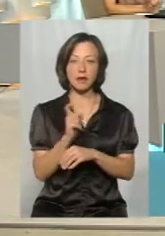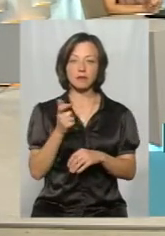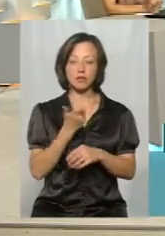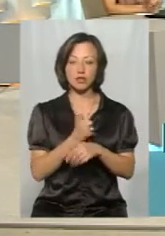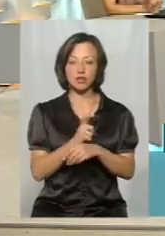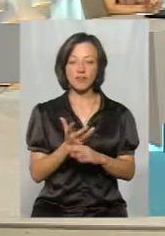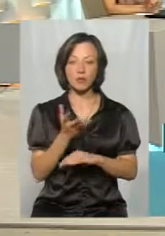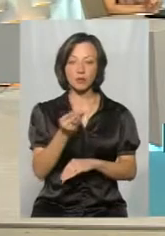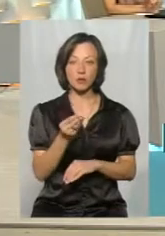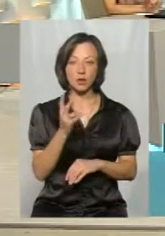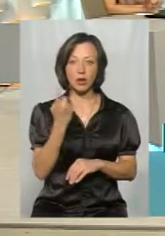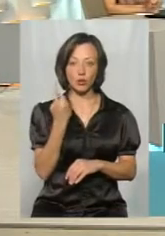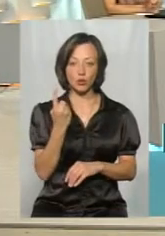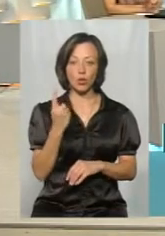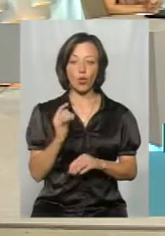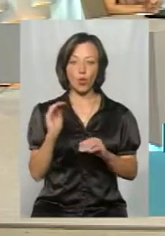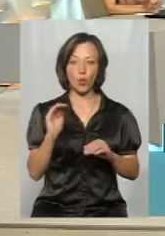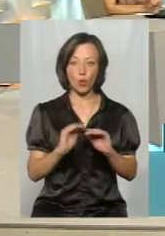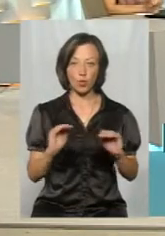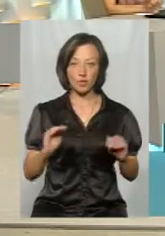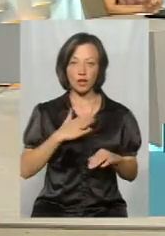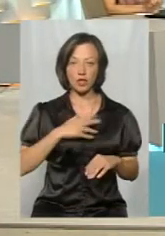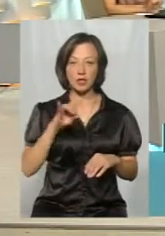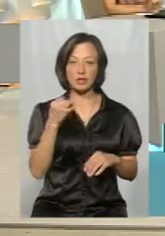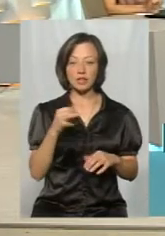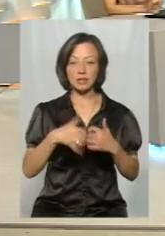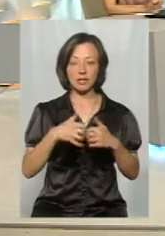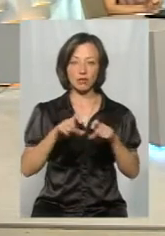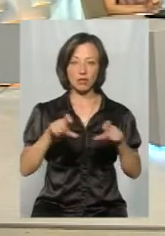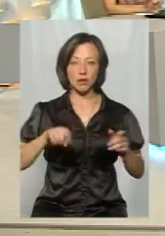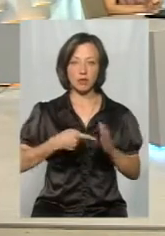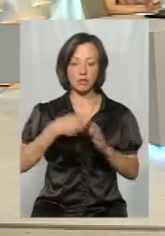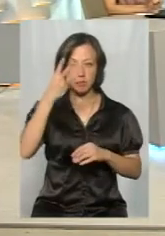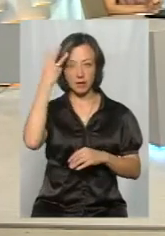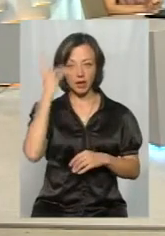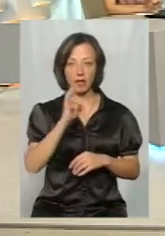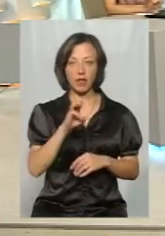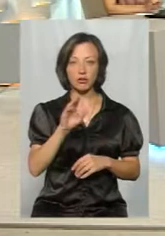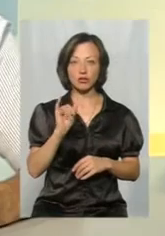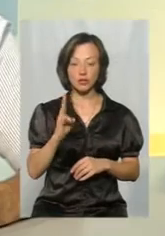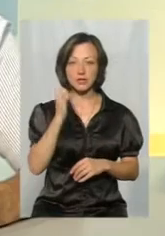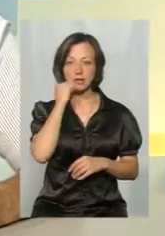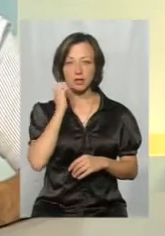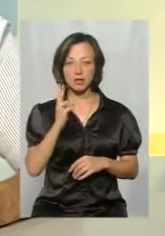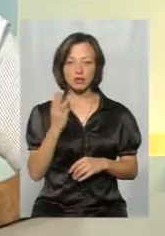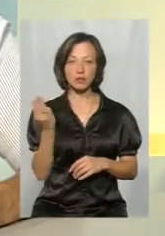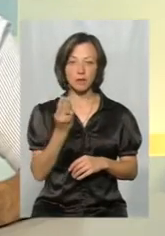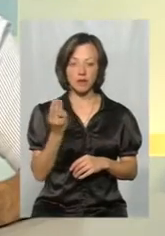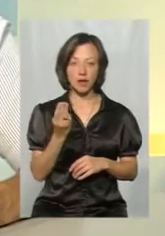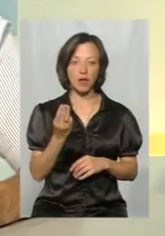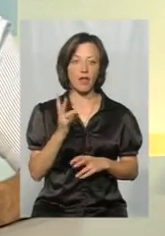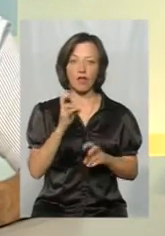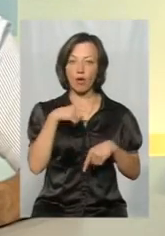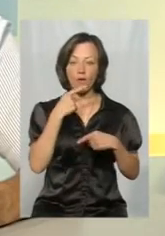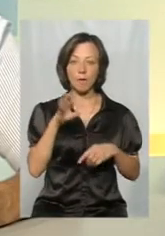фінансується на годово учнів в нашому ліцею, чим в середній школі. Місто Хмельницька, Нетішино, Староконстантин, Шепетівки. Ми